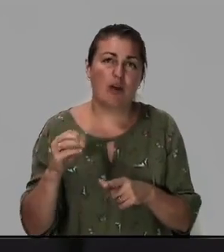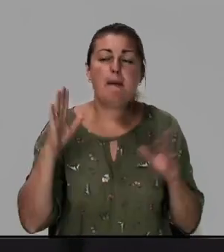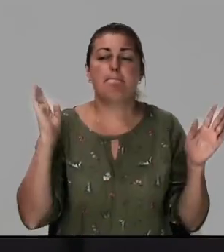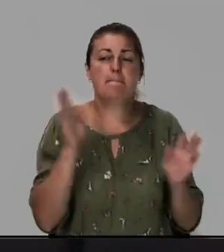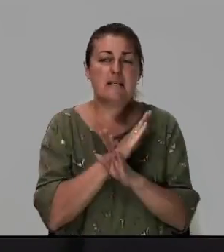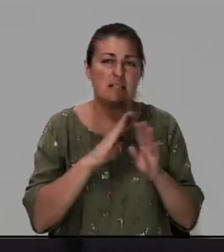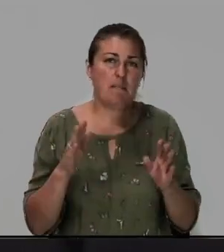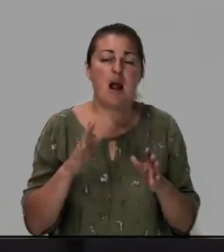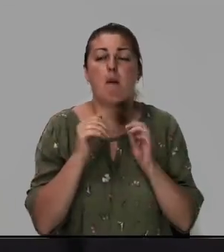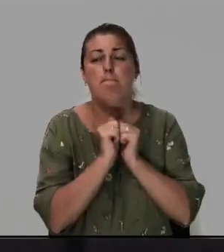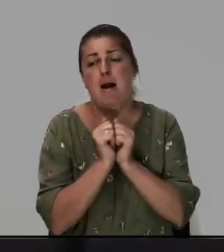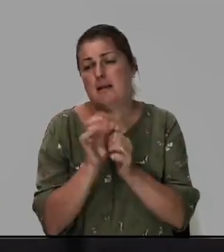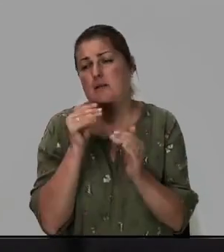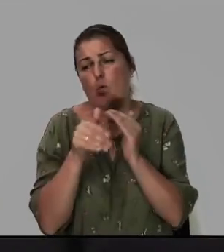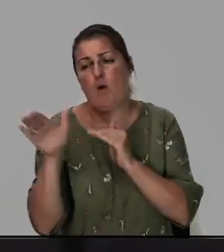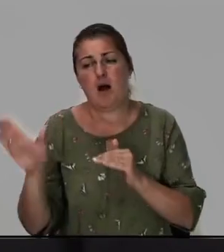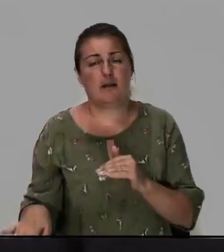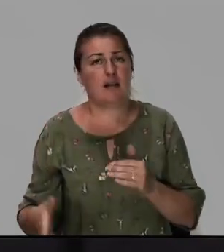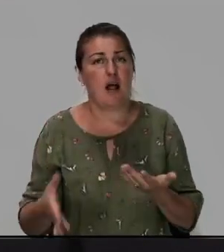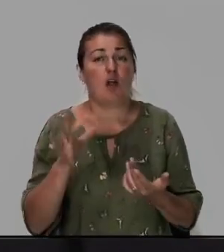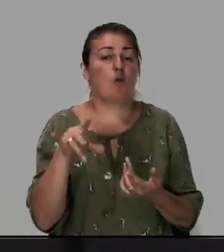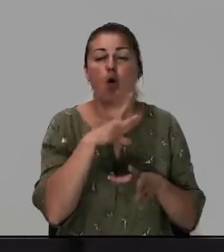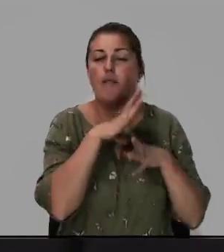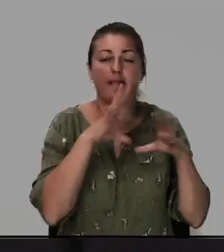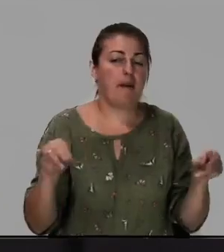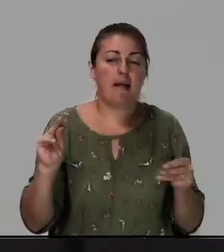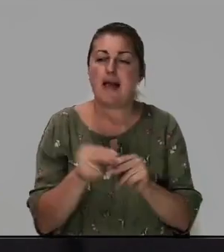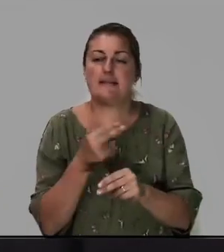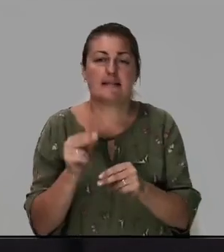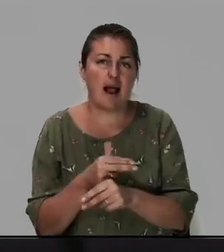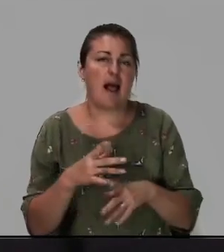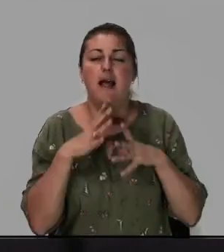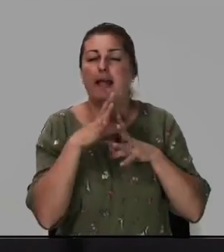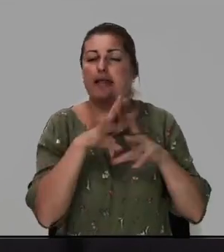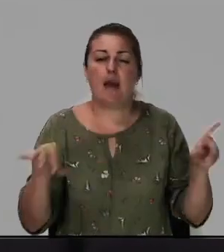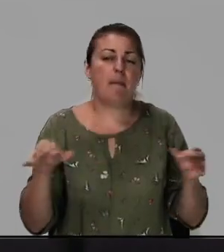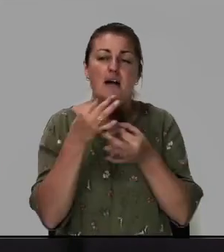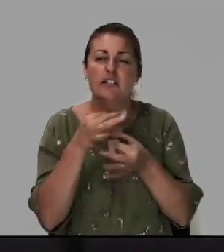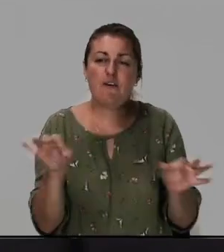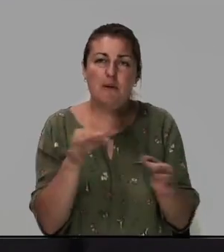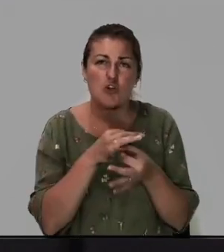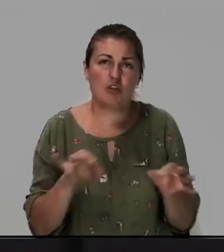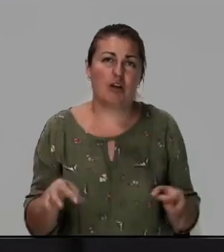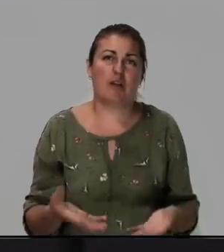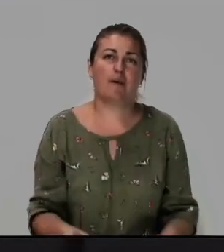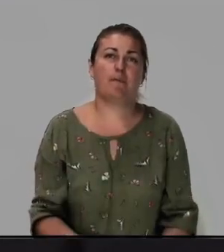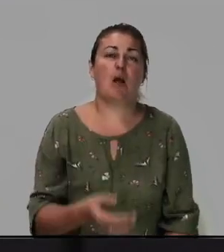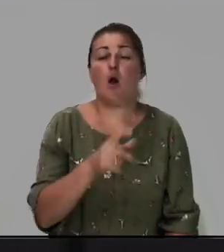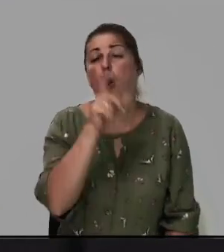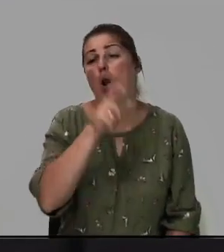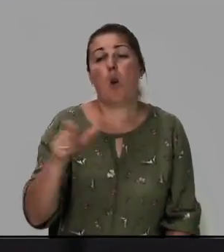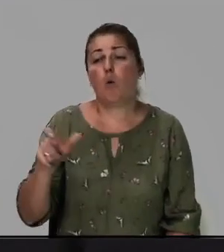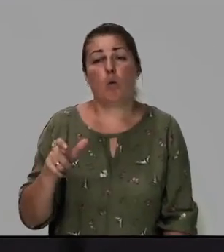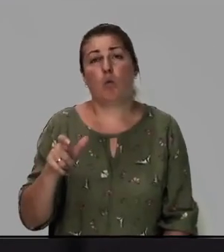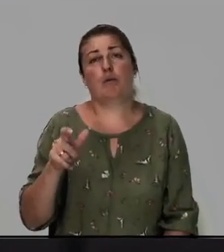песни молились и уходились но не было исцелений не было освобождений люди не